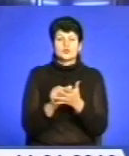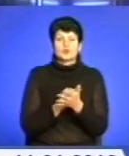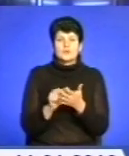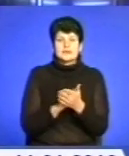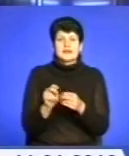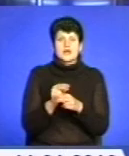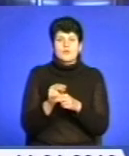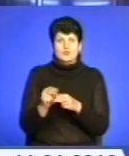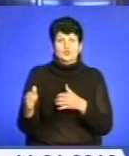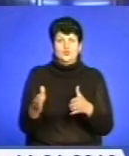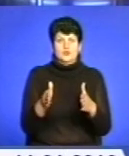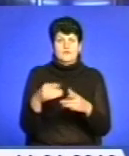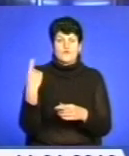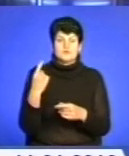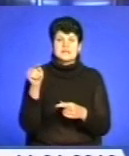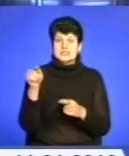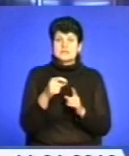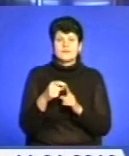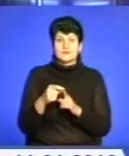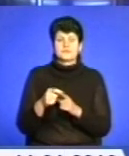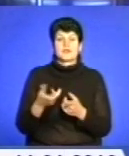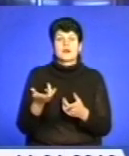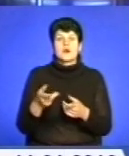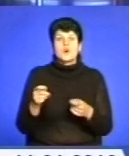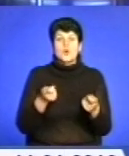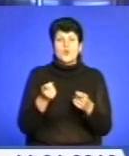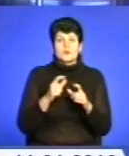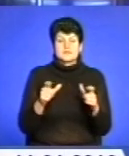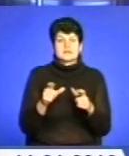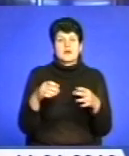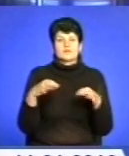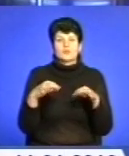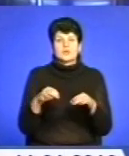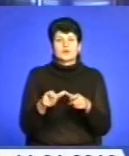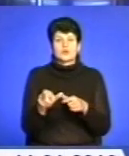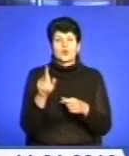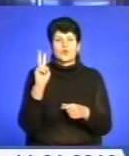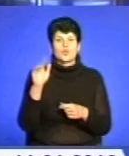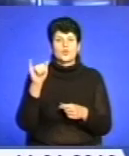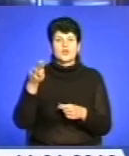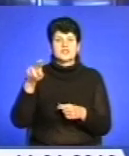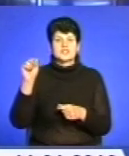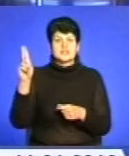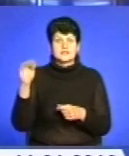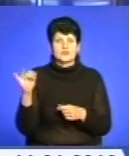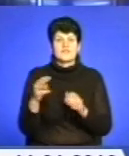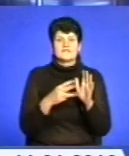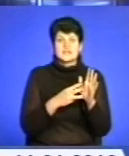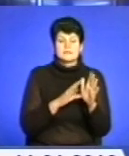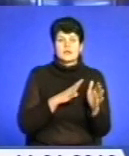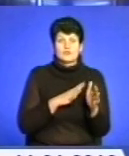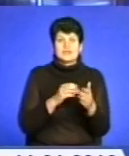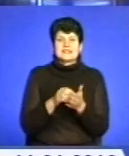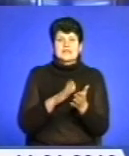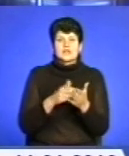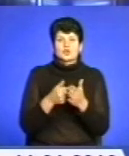та отримання доріг в області. За їх словами, адмінкорпус Тернопільської служби автомобільних доріг за адресою Курчицької, 8, де відбувалася реєстрація до 9